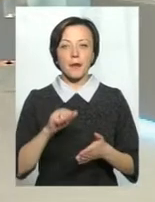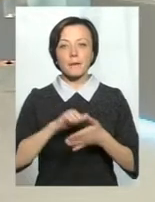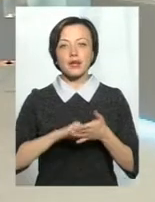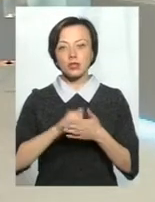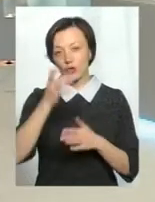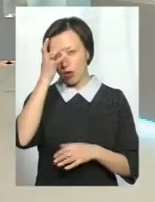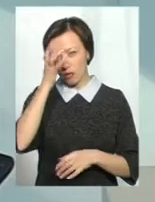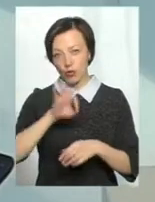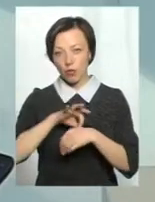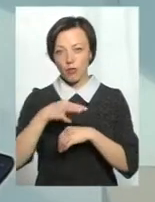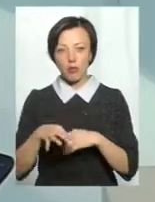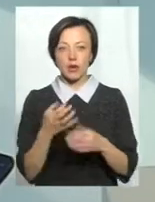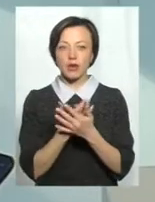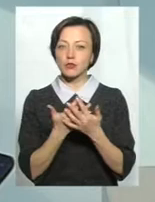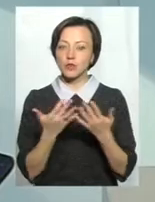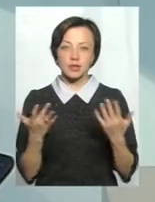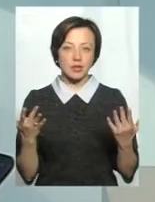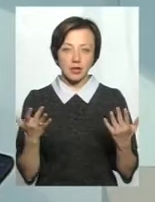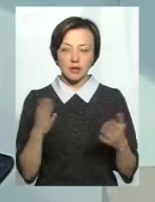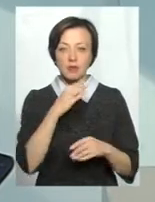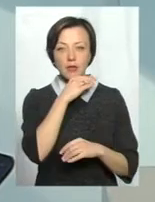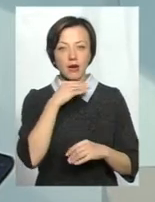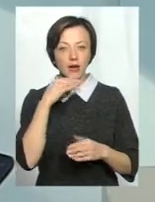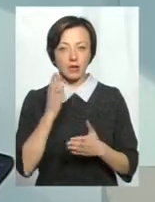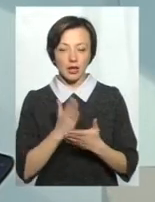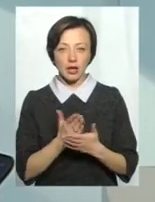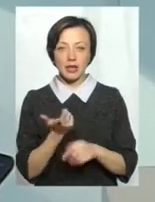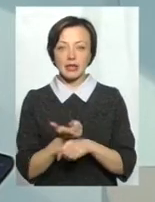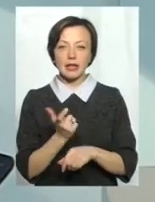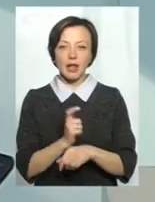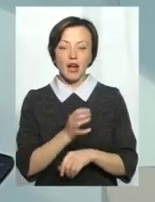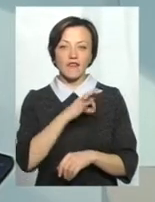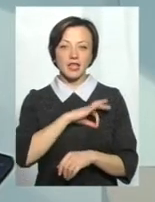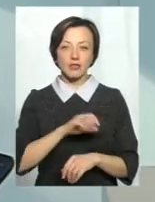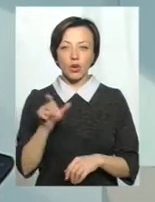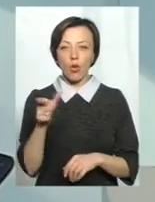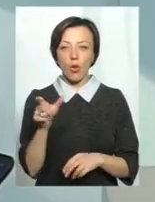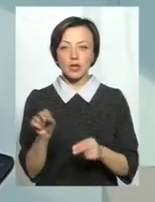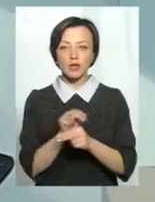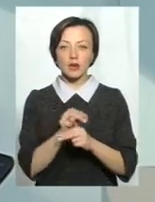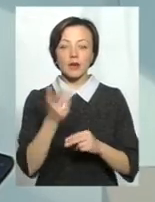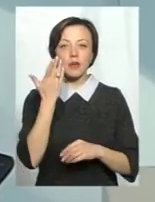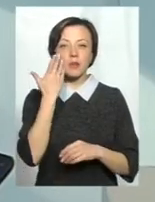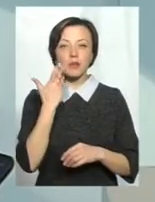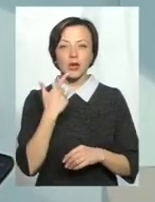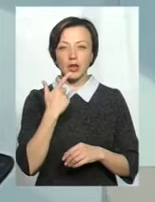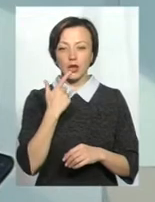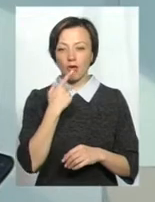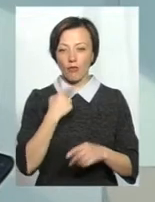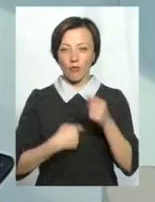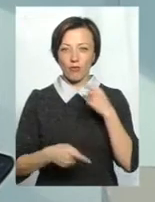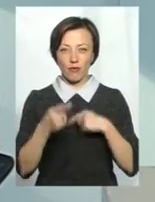головного болю дуже різноманітні і дуже їх багато. Найефективніша голкотерапія при суддинній патології